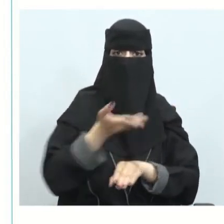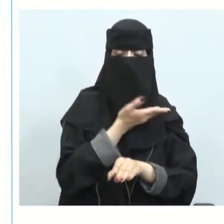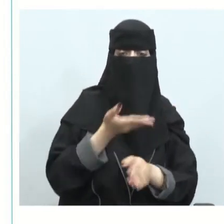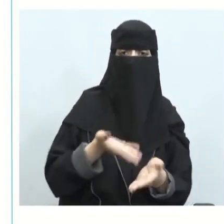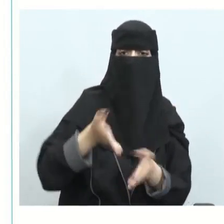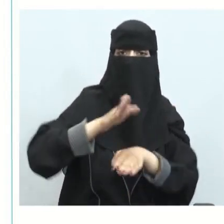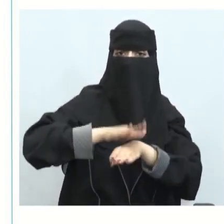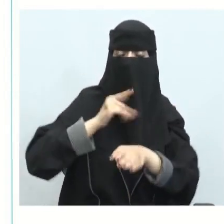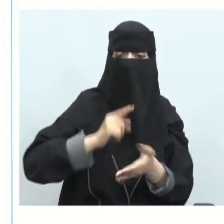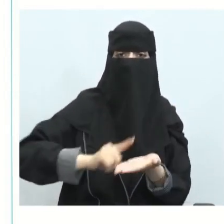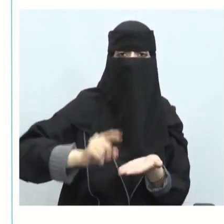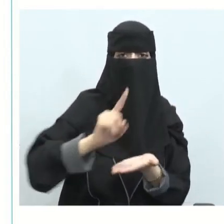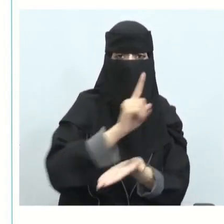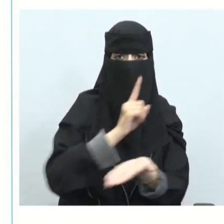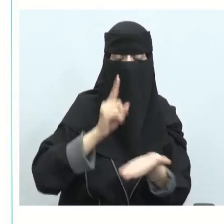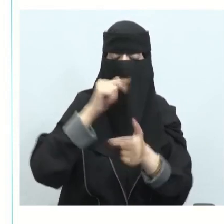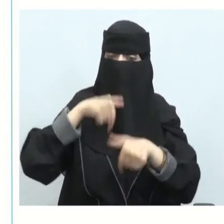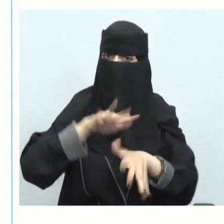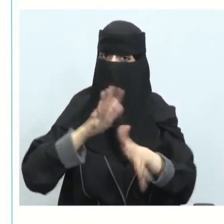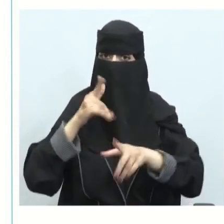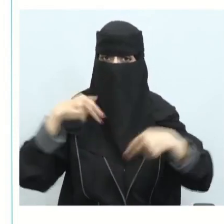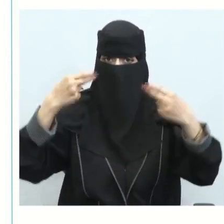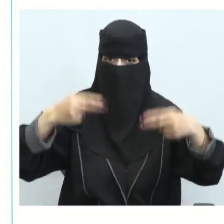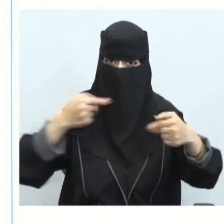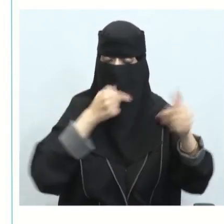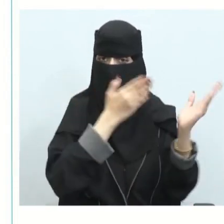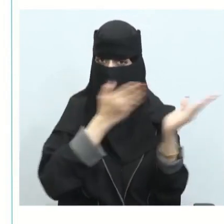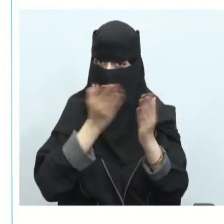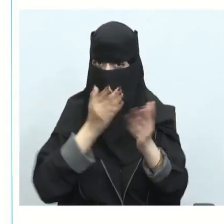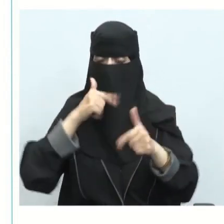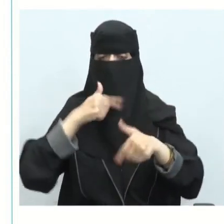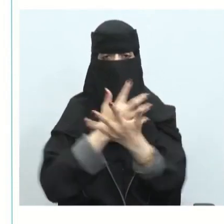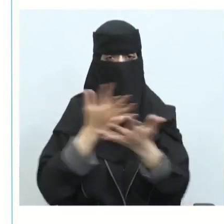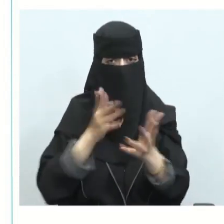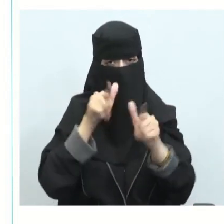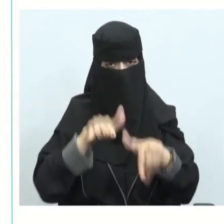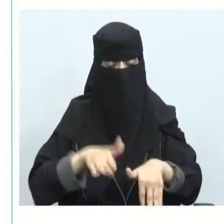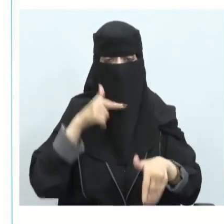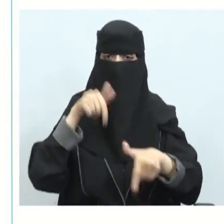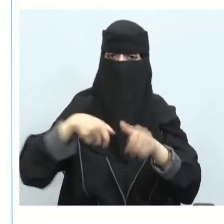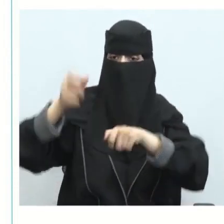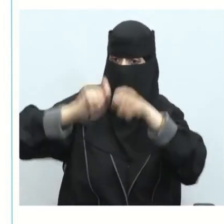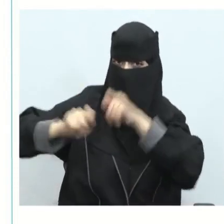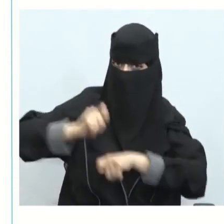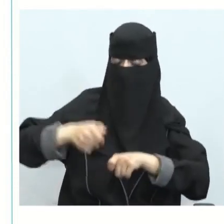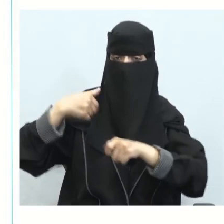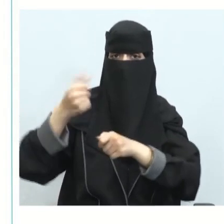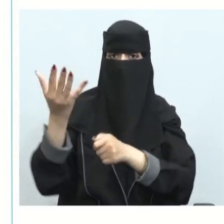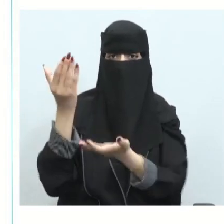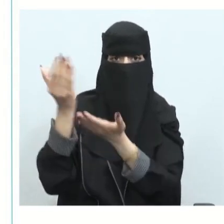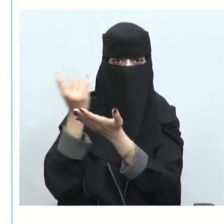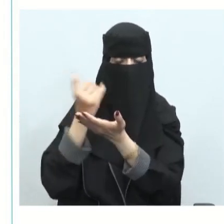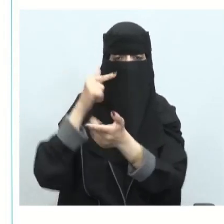الفعاليات قد يأتي حضور كبير قد نستخدم موارد سواء للطاقة أو طبيعية وبالتالي يجب أن